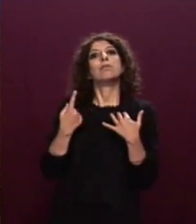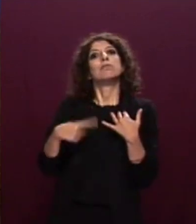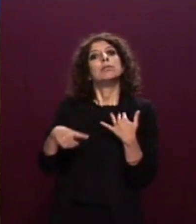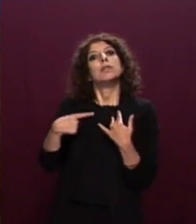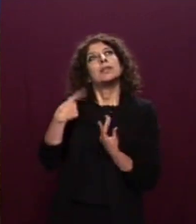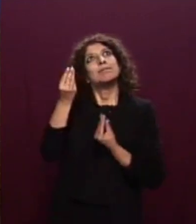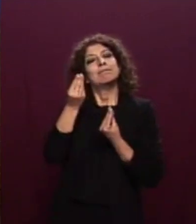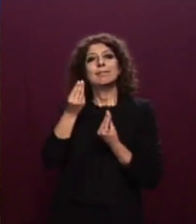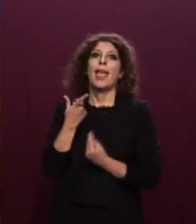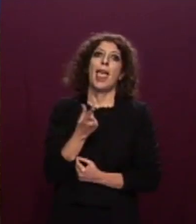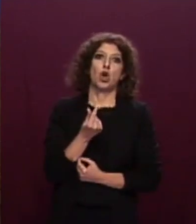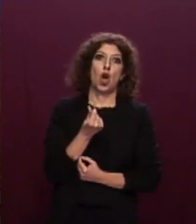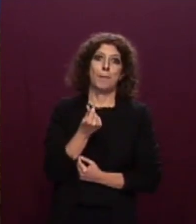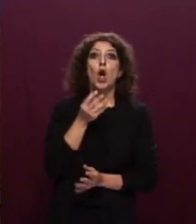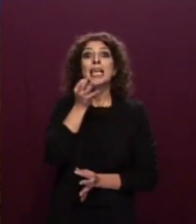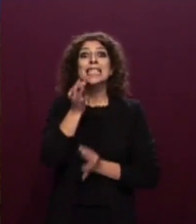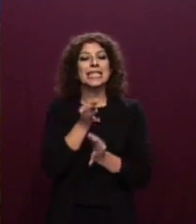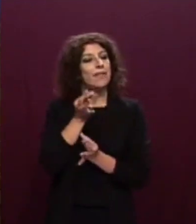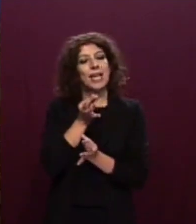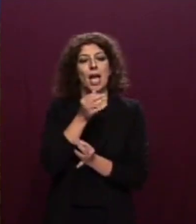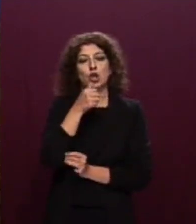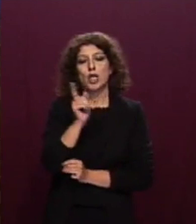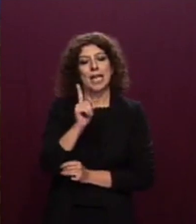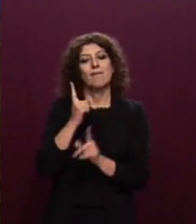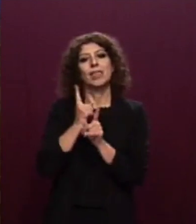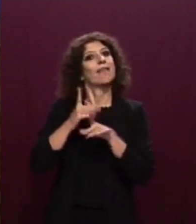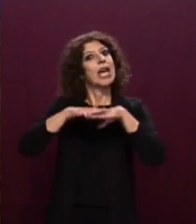quindi non ha titolo a rimanere sul territorio nazionale.